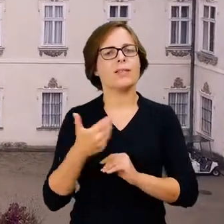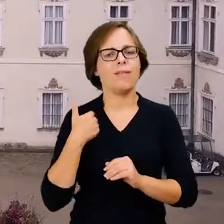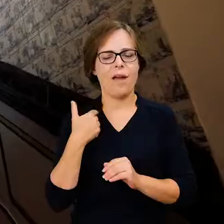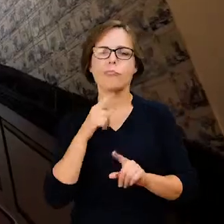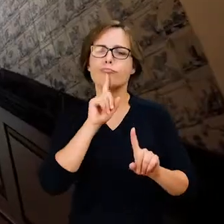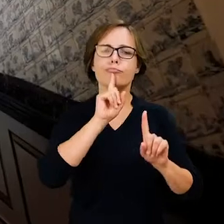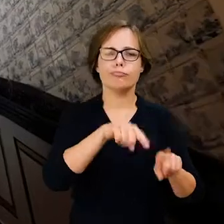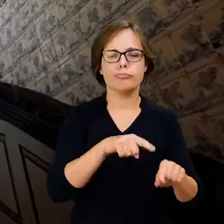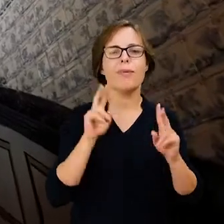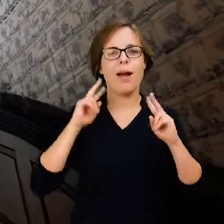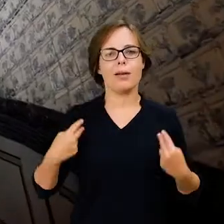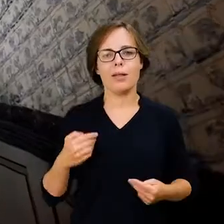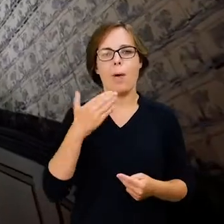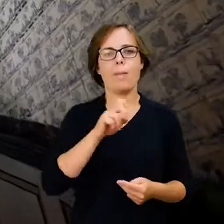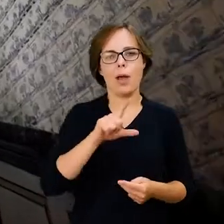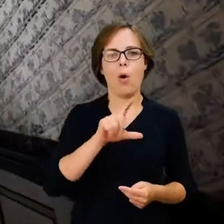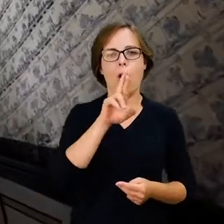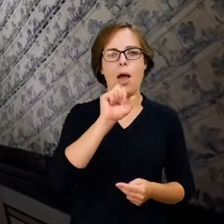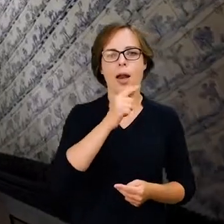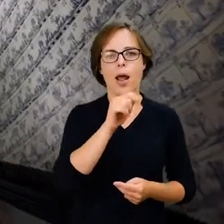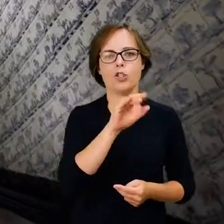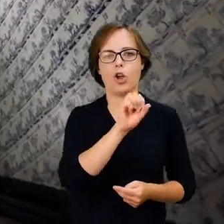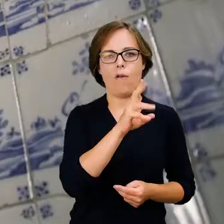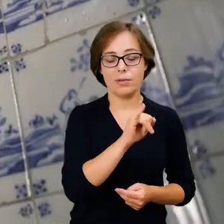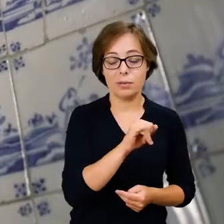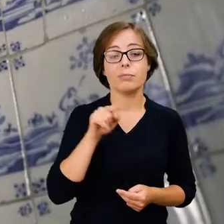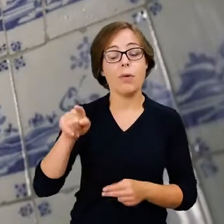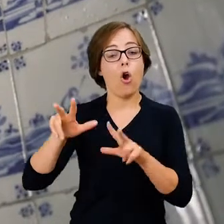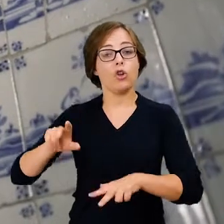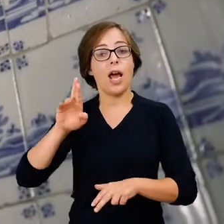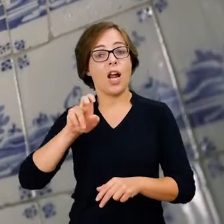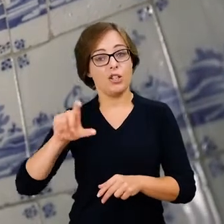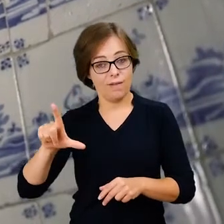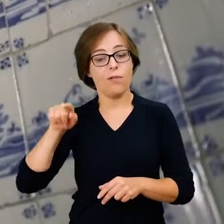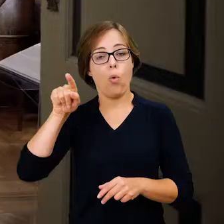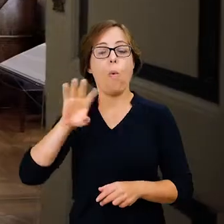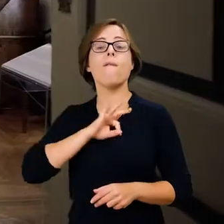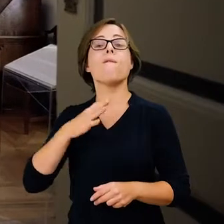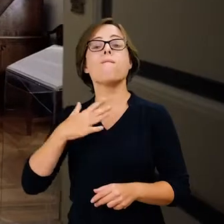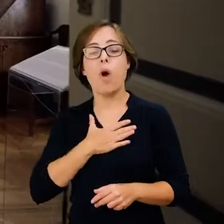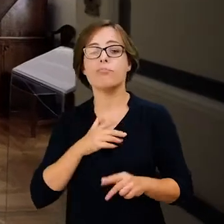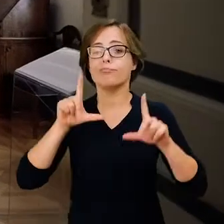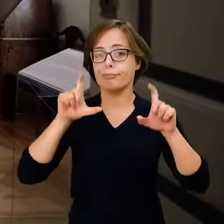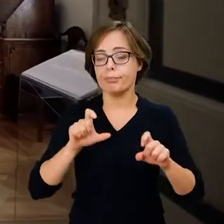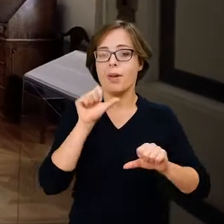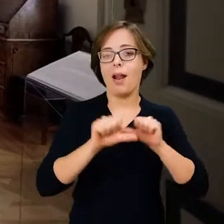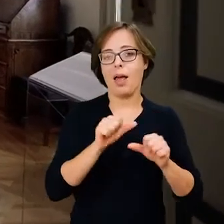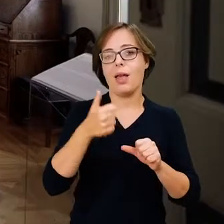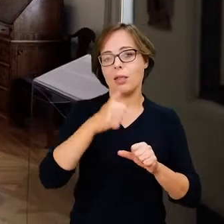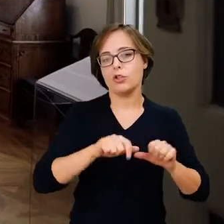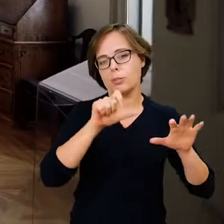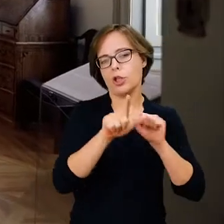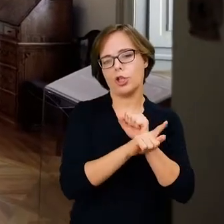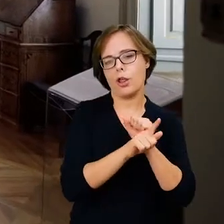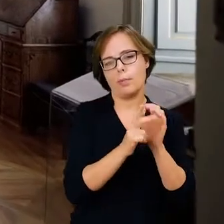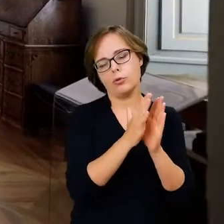wieku na zlecenie kardynała Michała Stefana Radziejowskiego. Natomiast Radziwiłłowie stali się jego prawnymi właścicielami od lat 70.